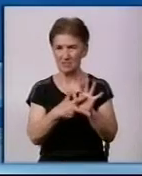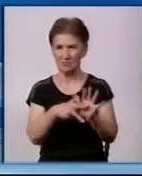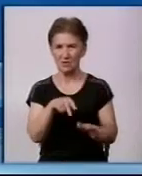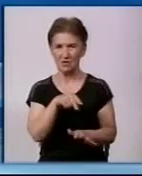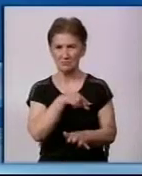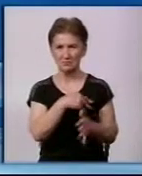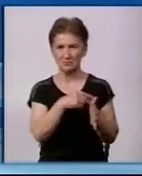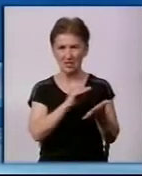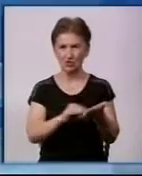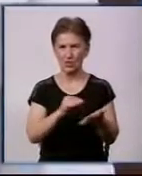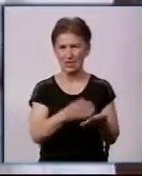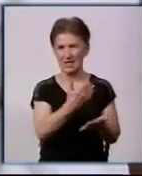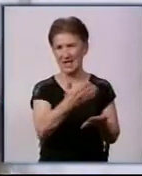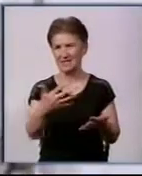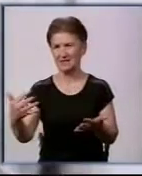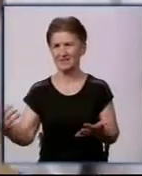– 10 тисяч гривень.